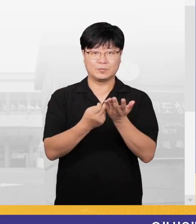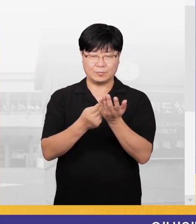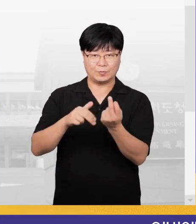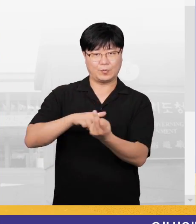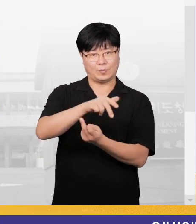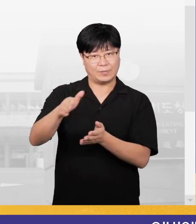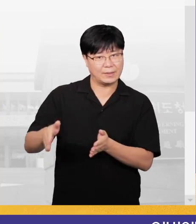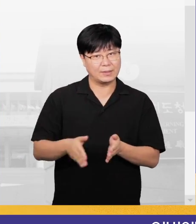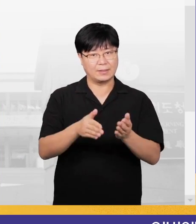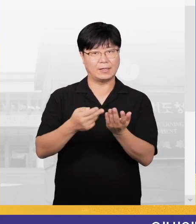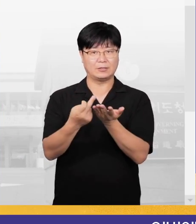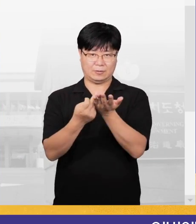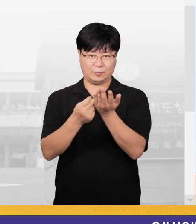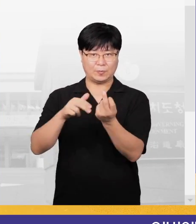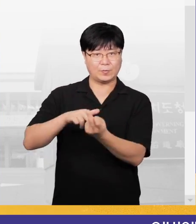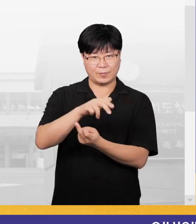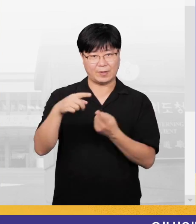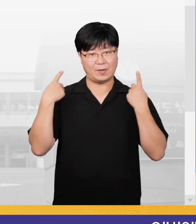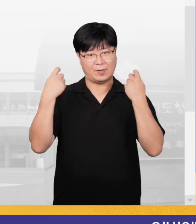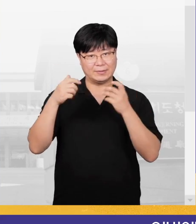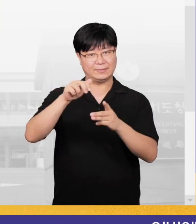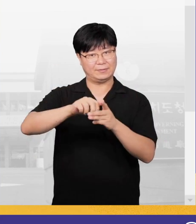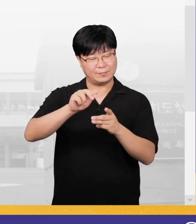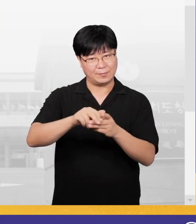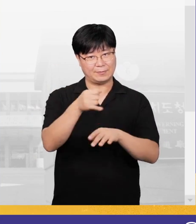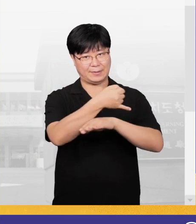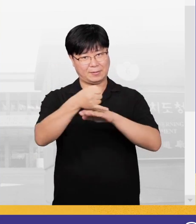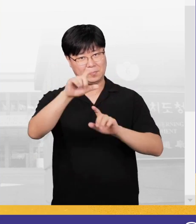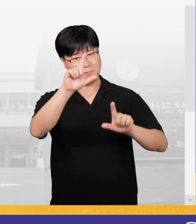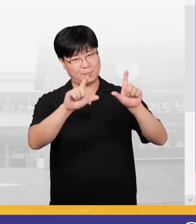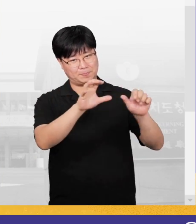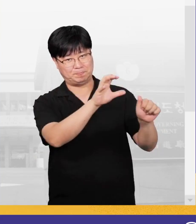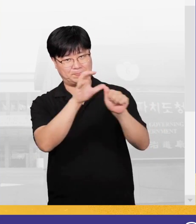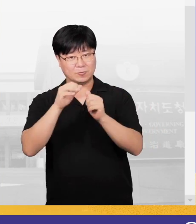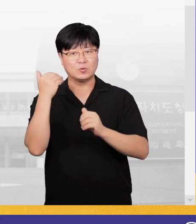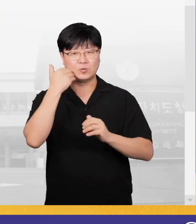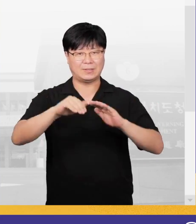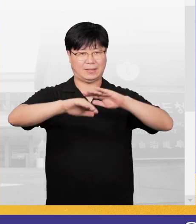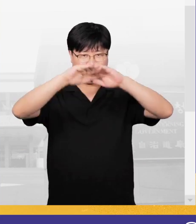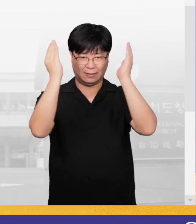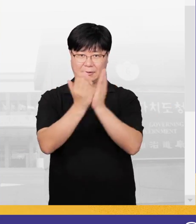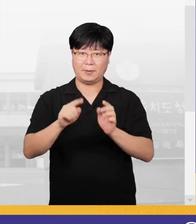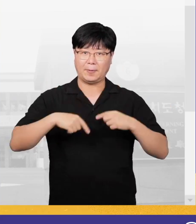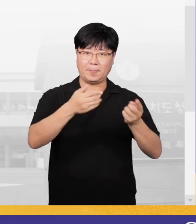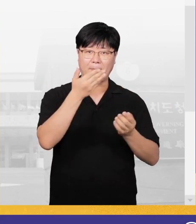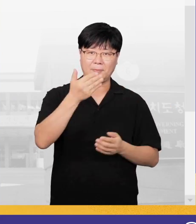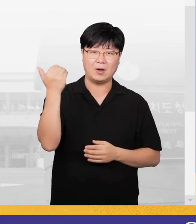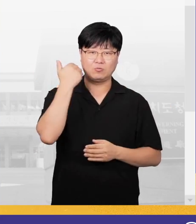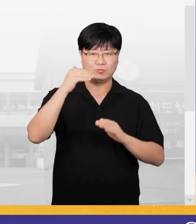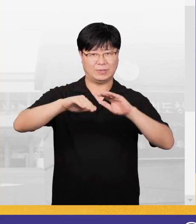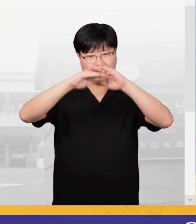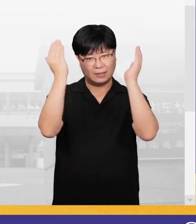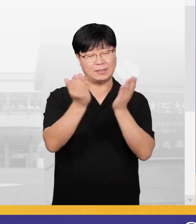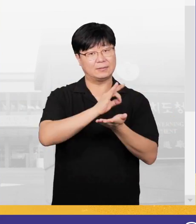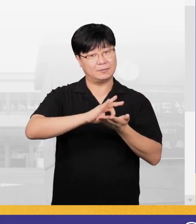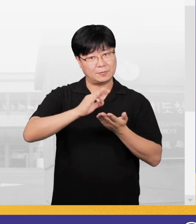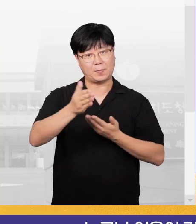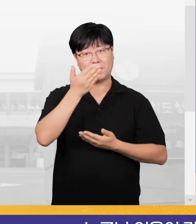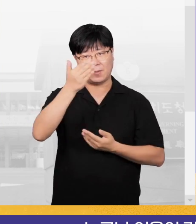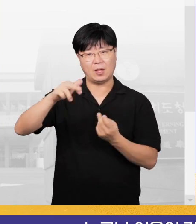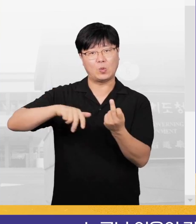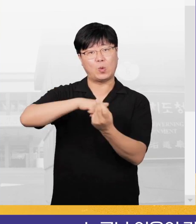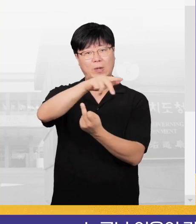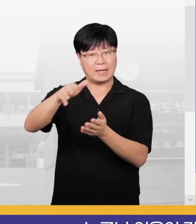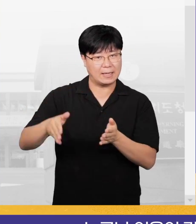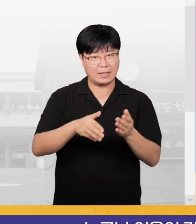제주올렛길과 제주올렛여행자센터를 유니버셜 디자인을 적용해서 누구나 접근이 가능하고